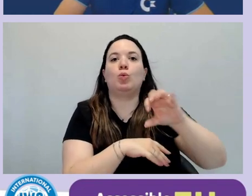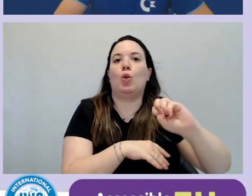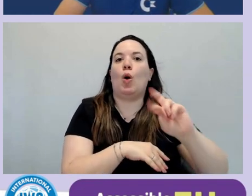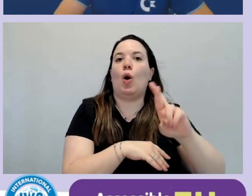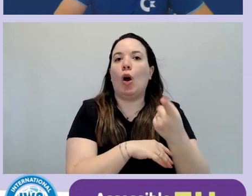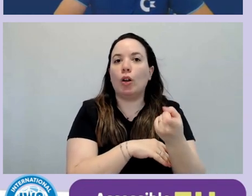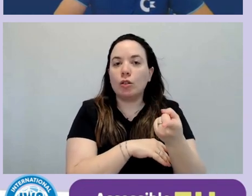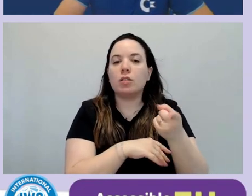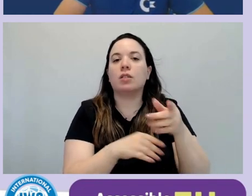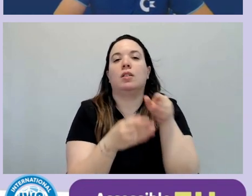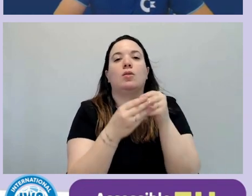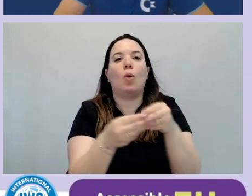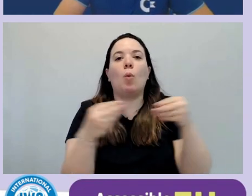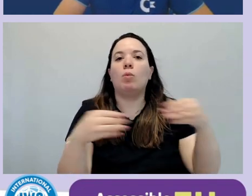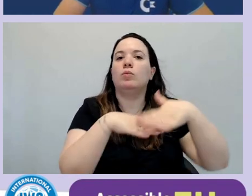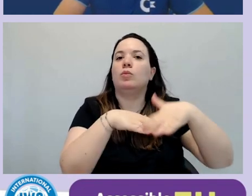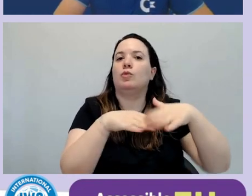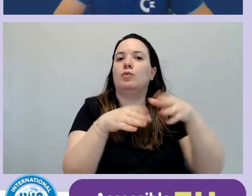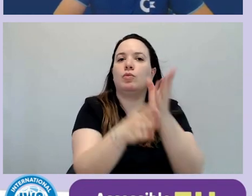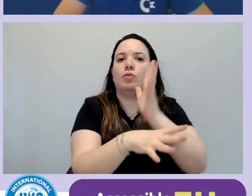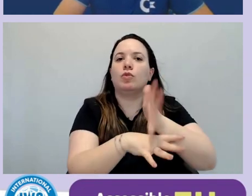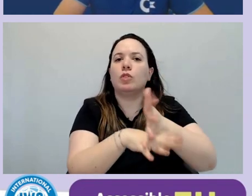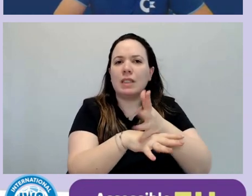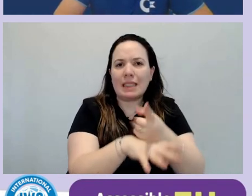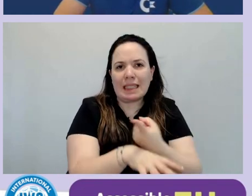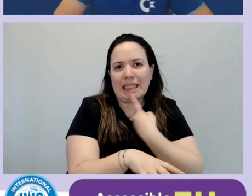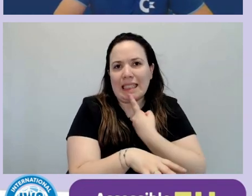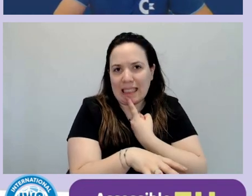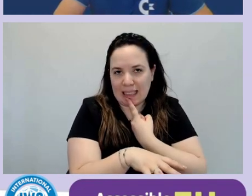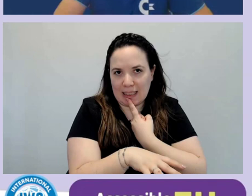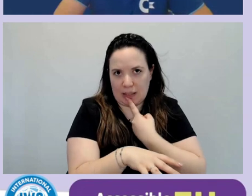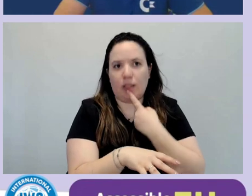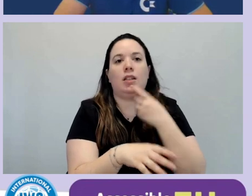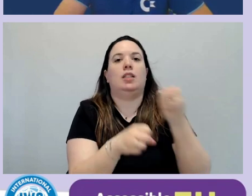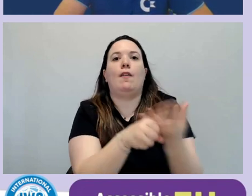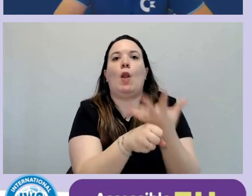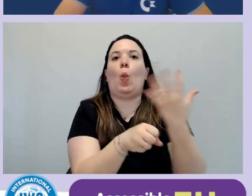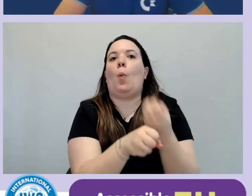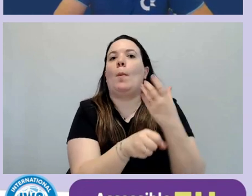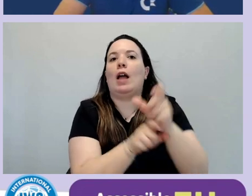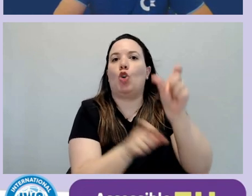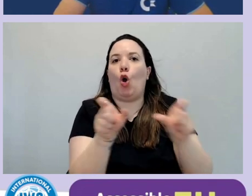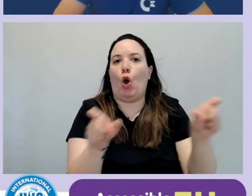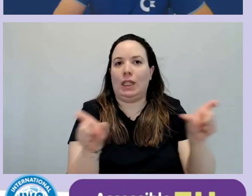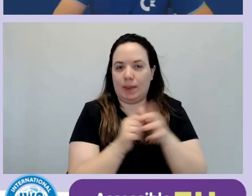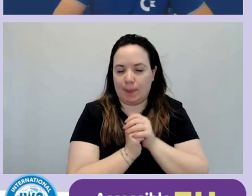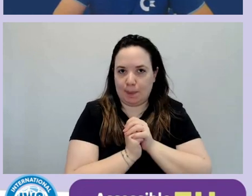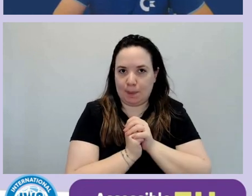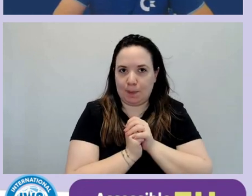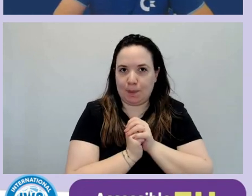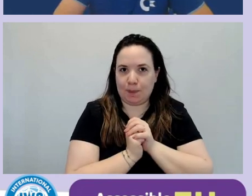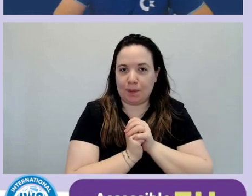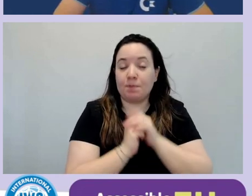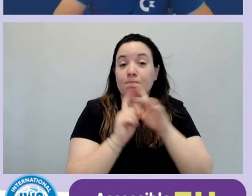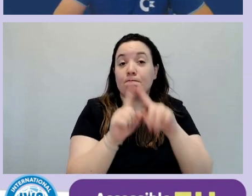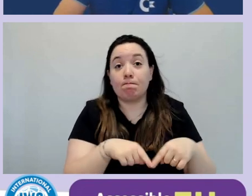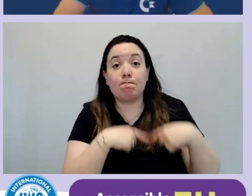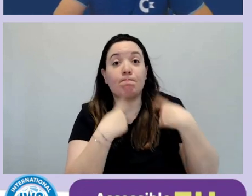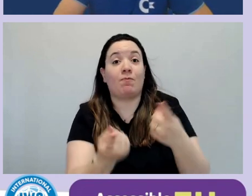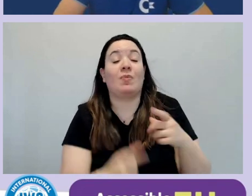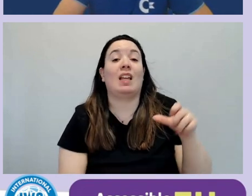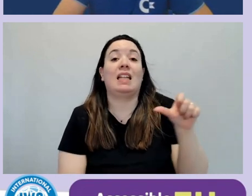professionali in accessibilità richieste a chi svolge la professione del developer. Subito dopo Simon